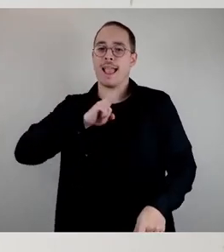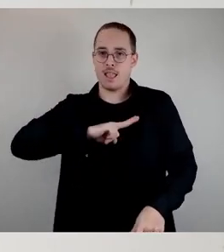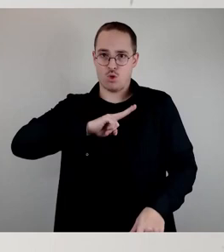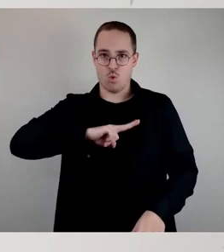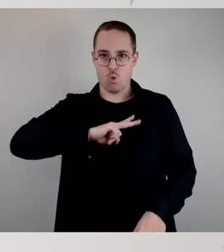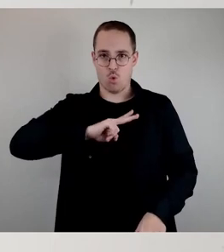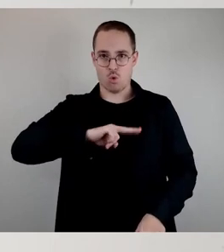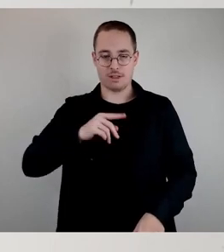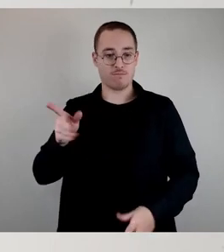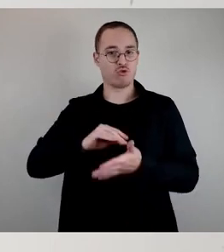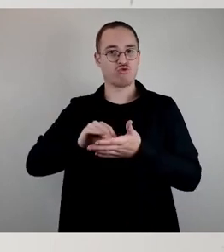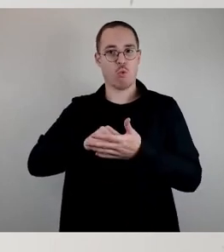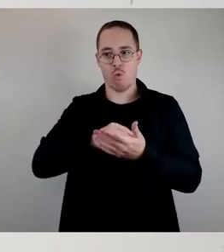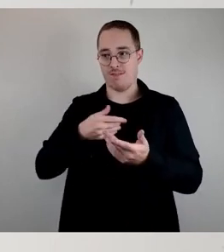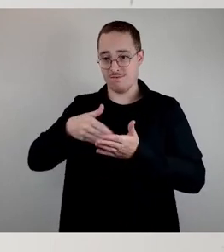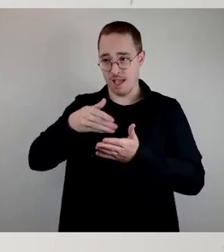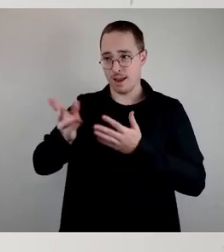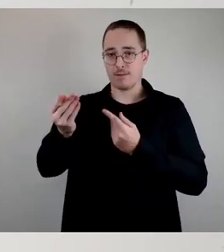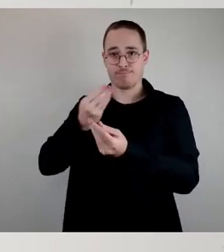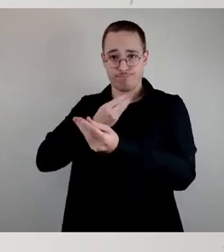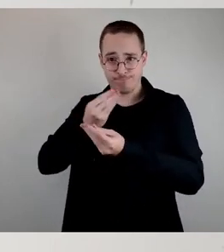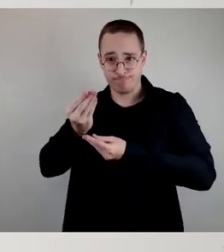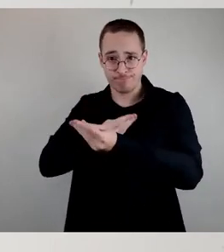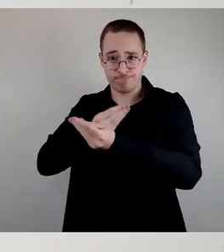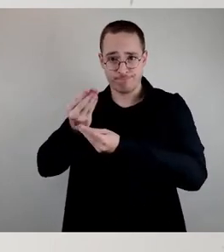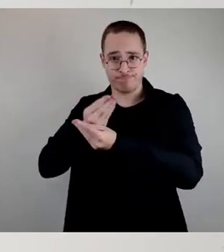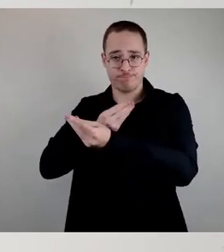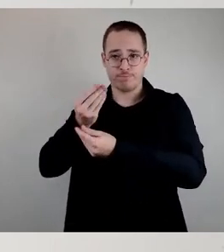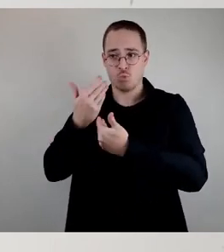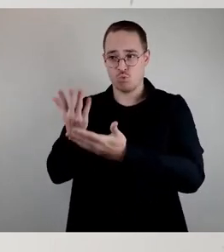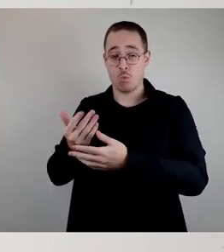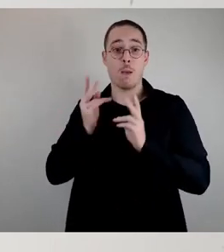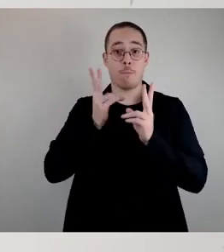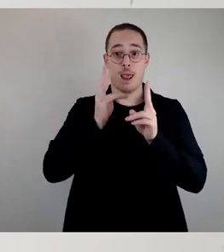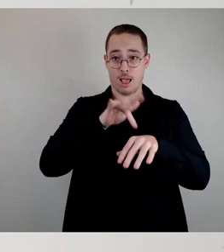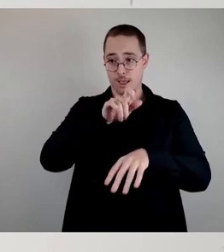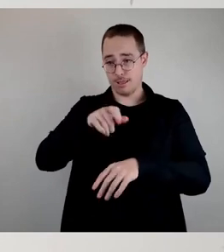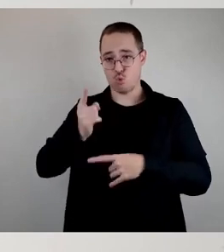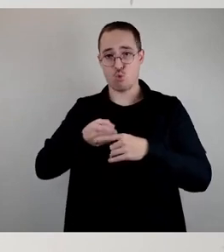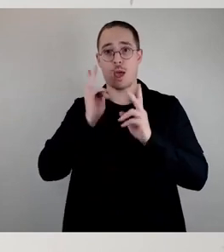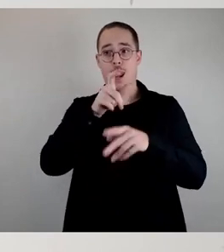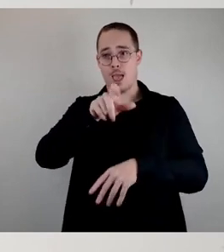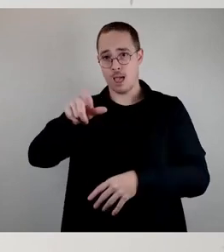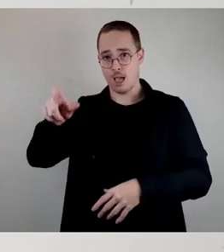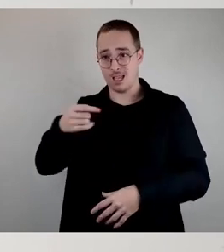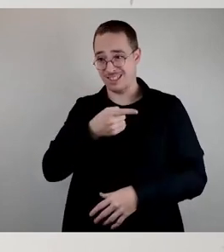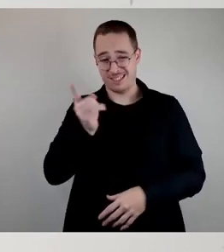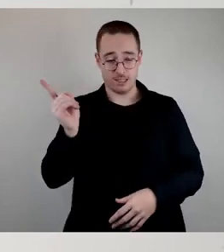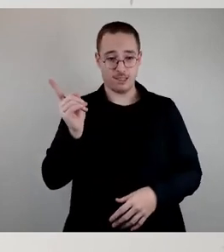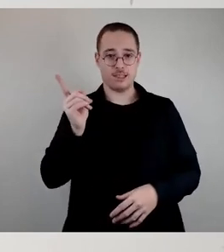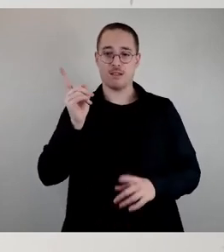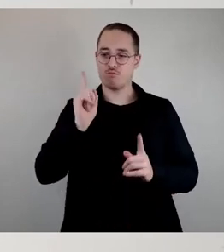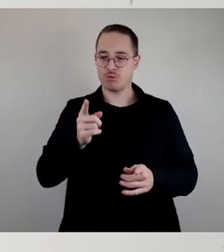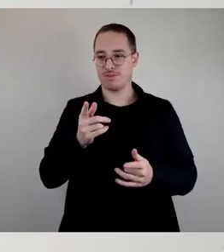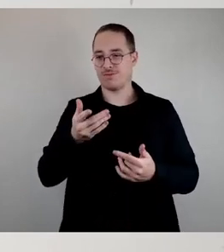dass die Lehrerinnen und Lehrer und das ist der zentrale Punkt, das will ich hier sagen, motiviert werden